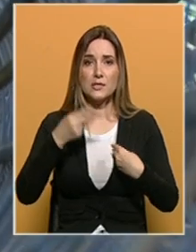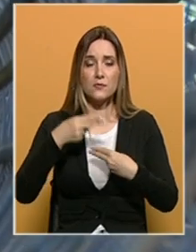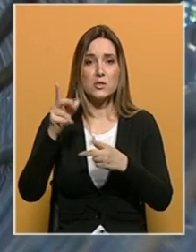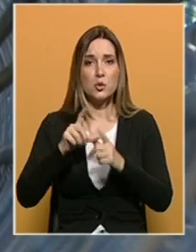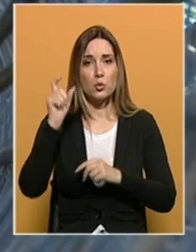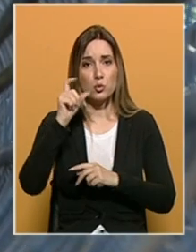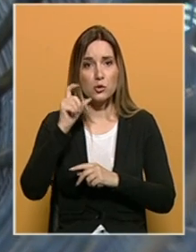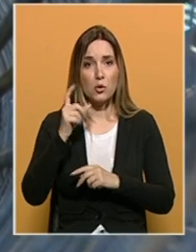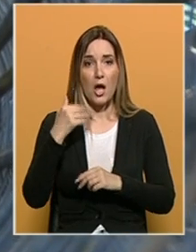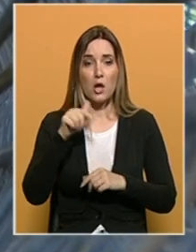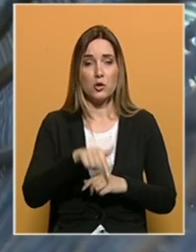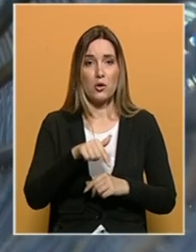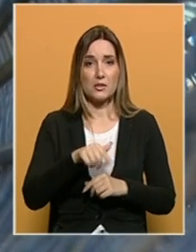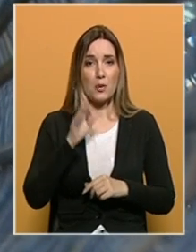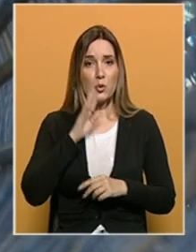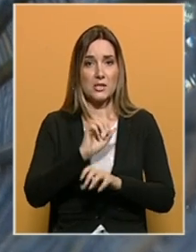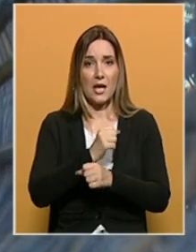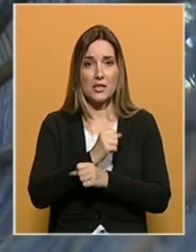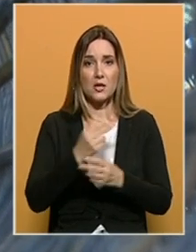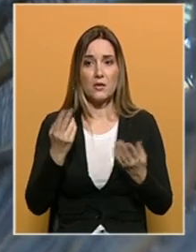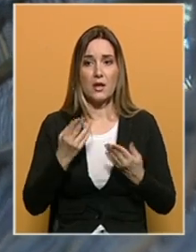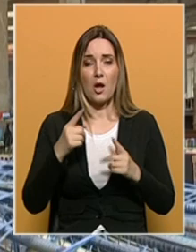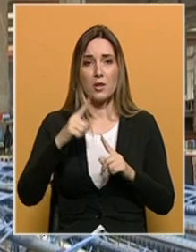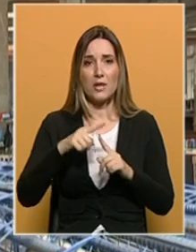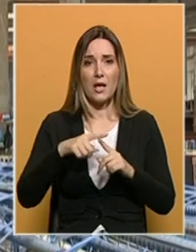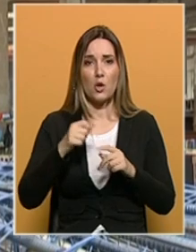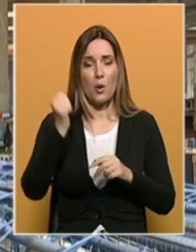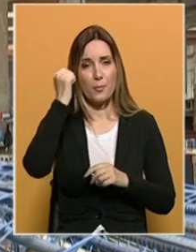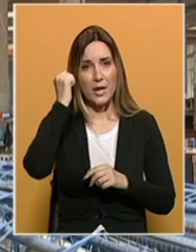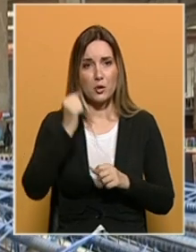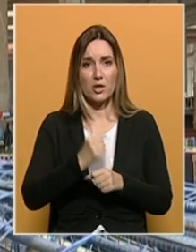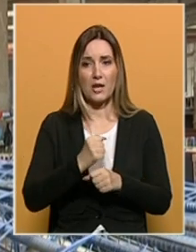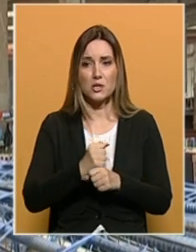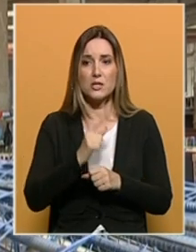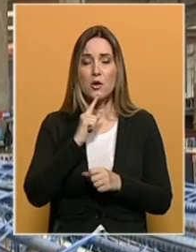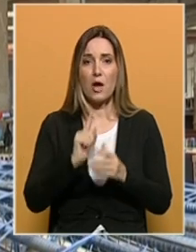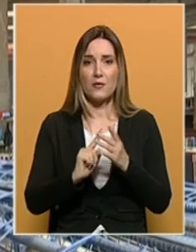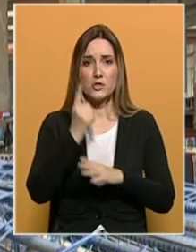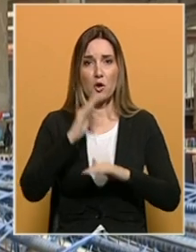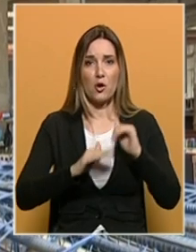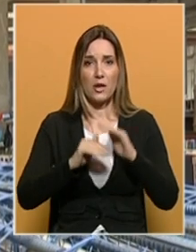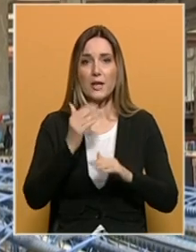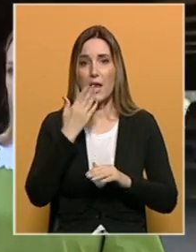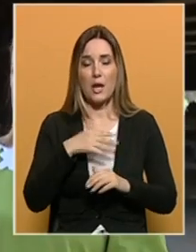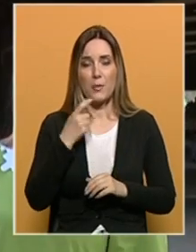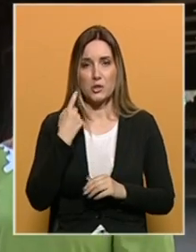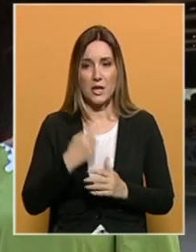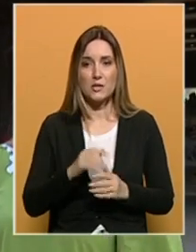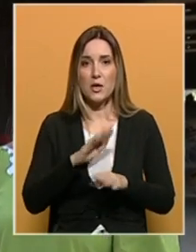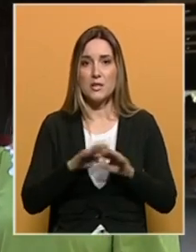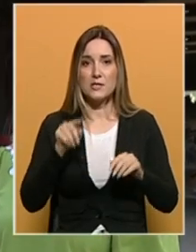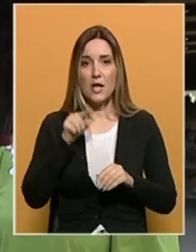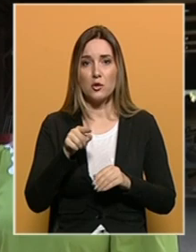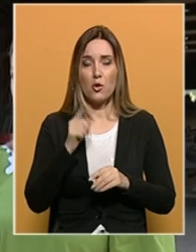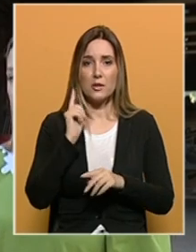Tursku, dok za tvrtke u Bosni i Hercegovini poput tehnobetona u Gračanici, koja se bavi visokogradnjom, nema željeza. Sve to